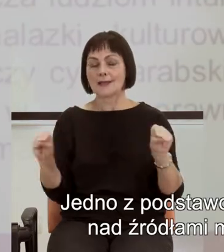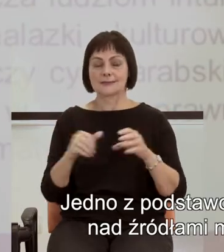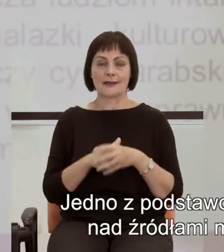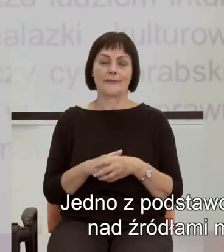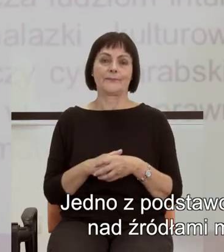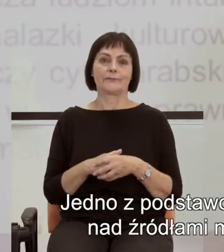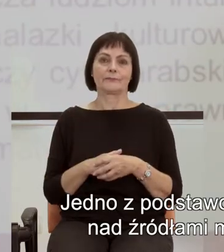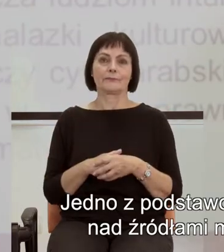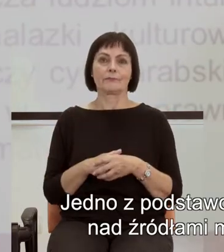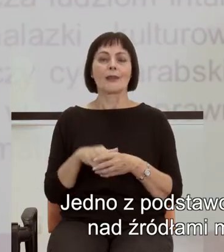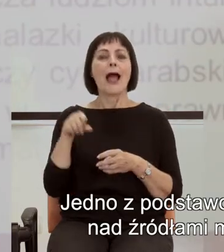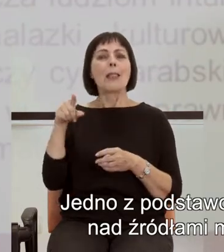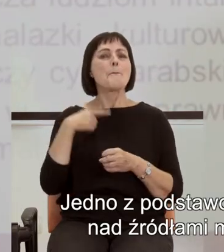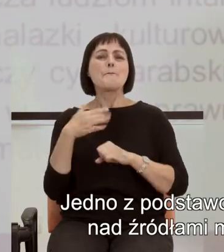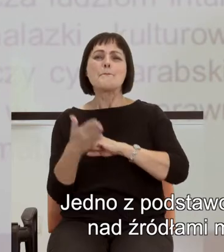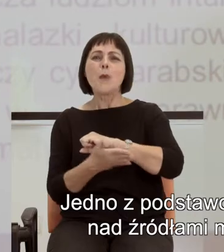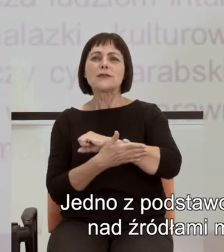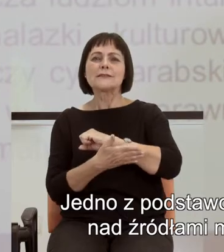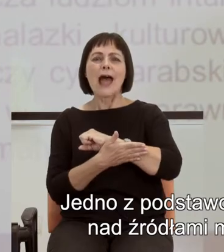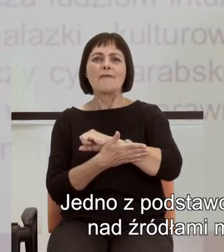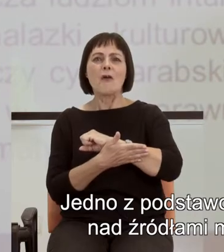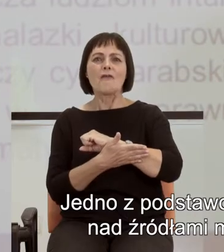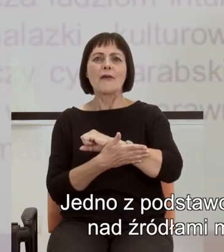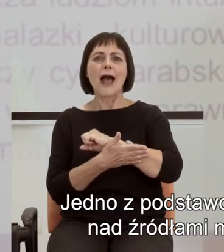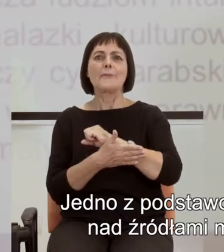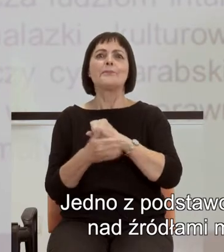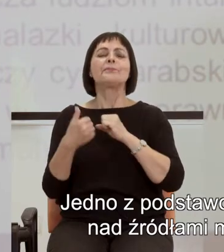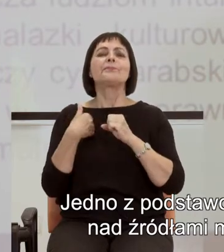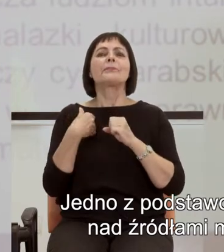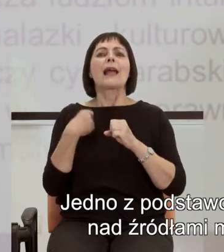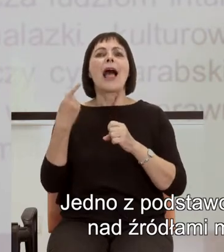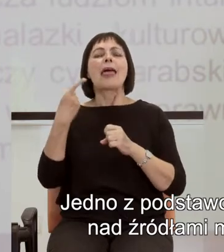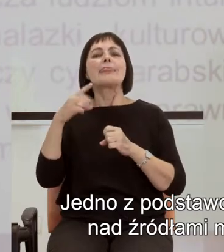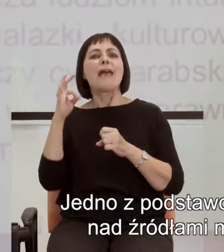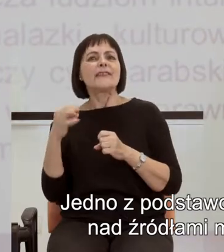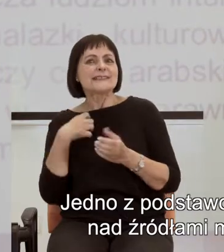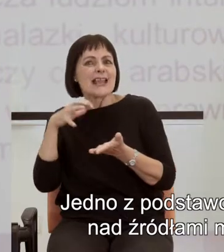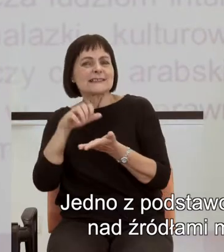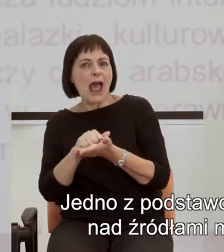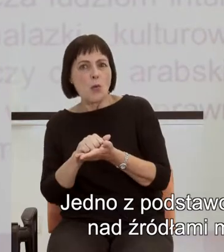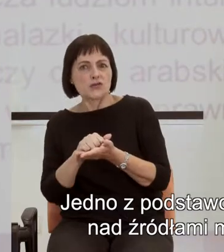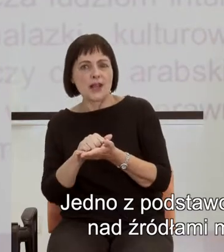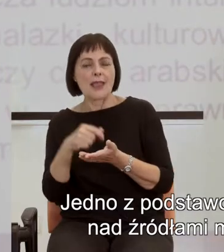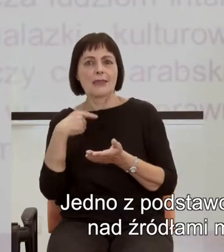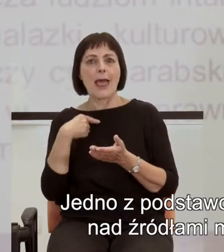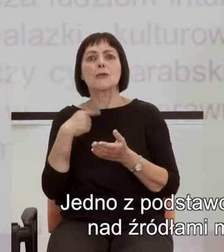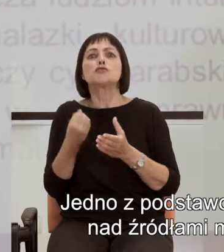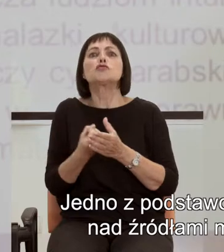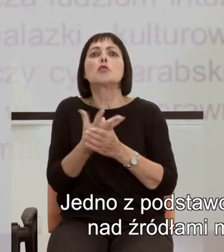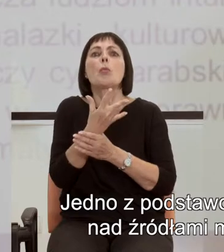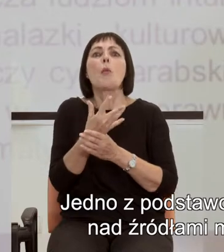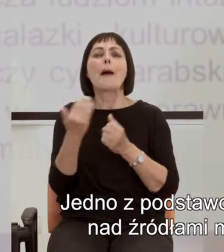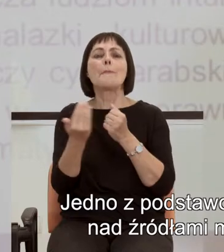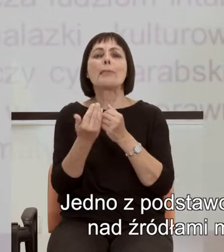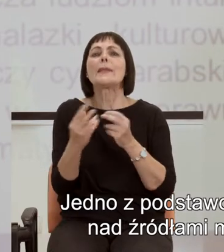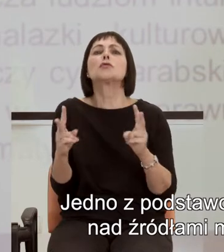Założenie, jedno z podstawowych założeń współczesnych, empirycznych badań nad źródłami matematyki